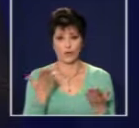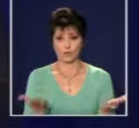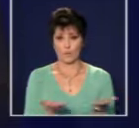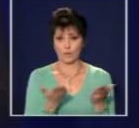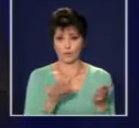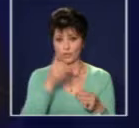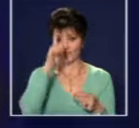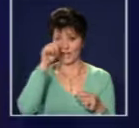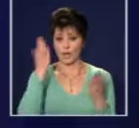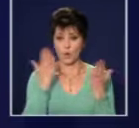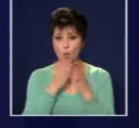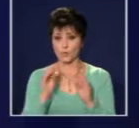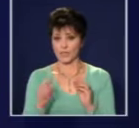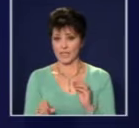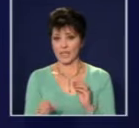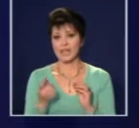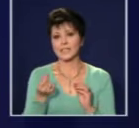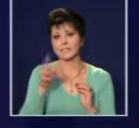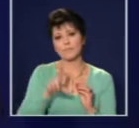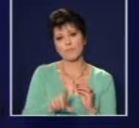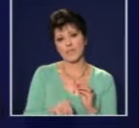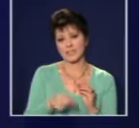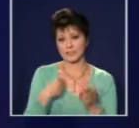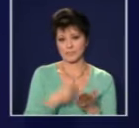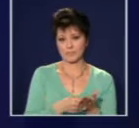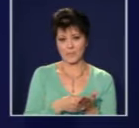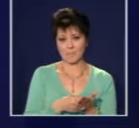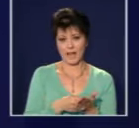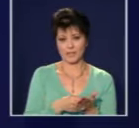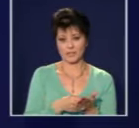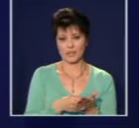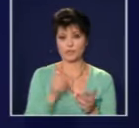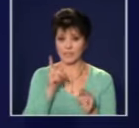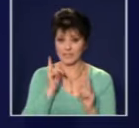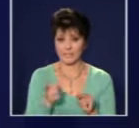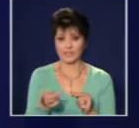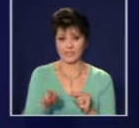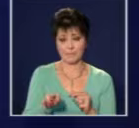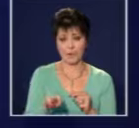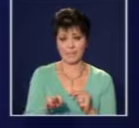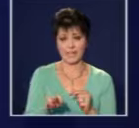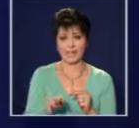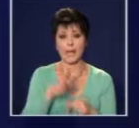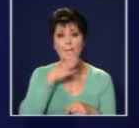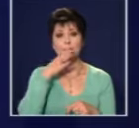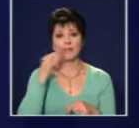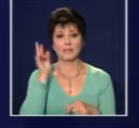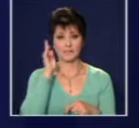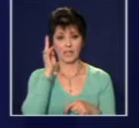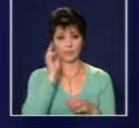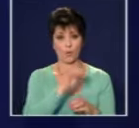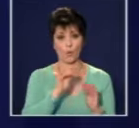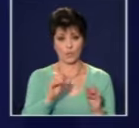се обучава с много по-малко средства. Това е едно изключително доразумение, което трябва да бъде променено. Българския учител в цялата история,